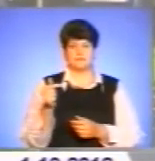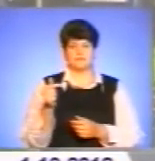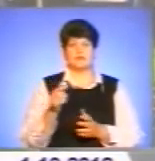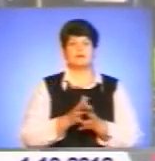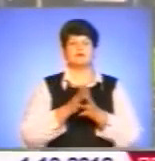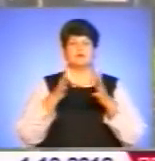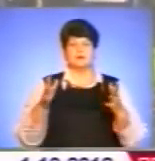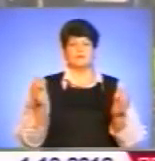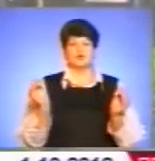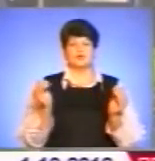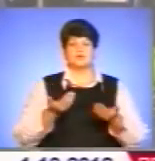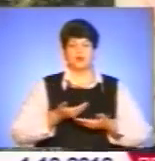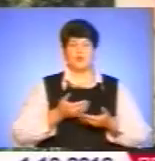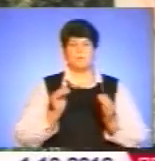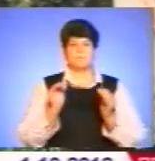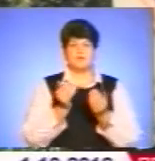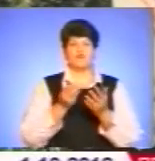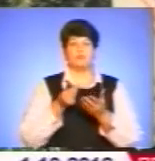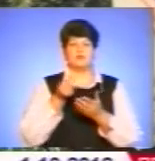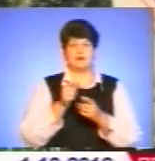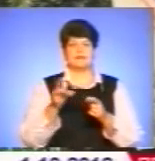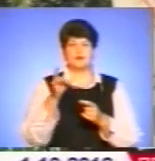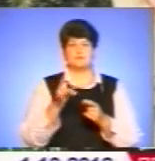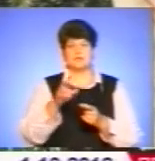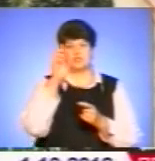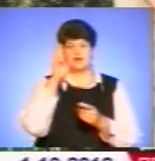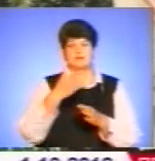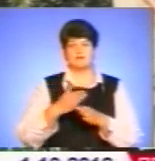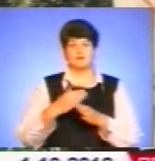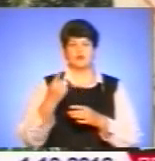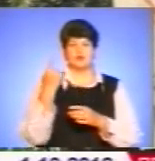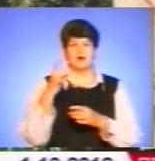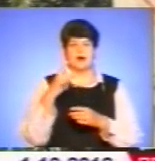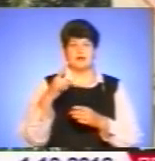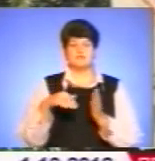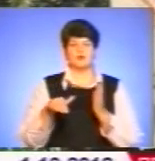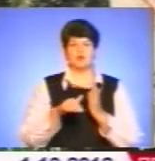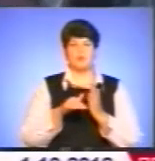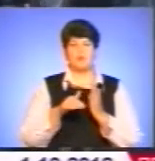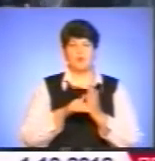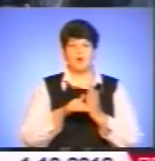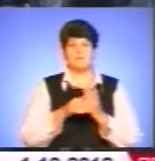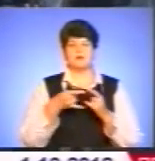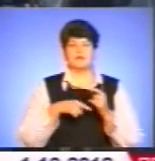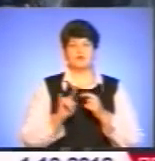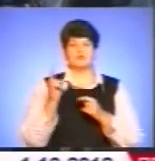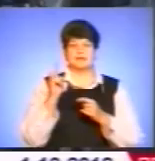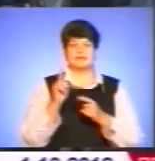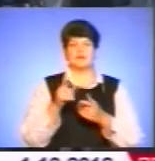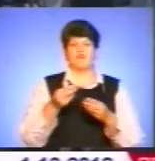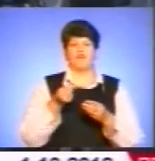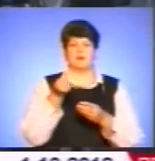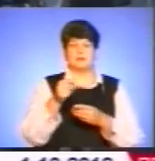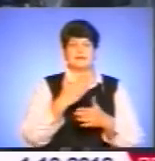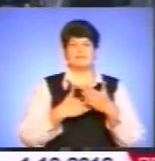прожиткового мінімуму впливає на розмір державних виплат. До них належить одноразова допомога при народженні дитини, виплати інвалідам, пенсії.